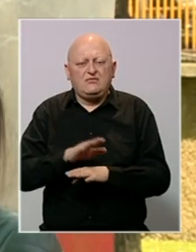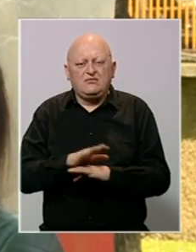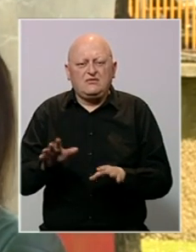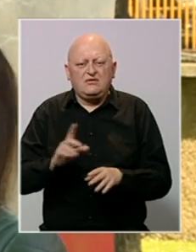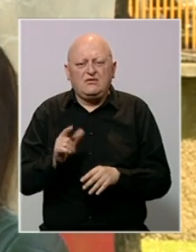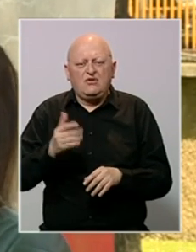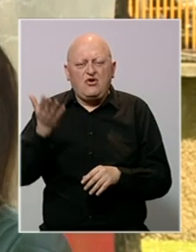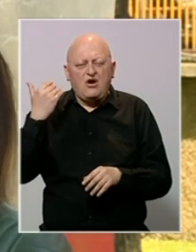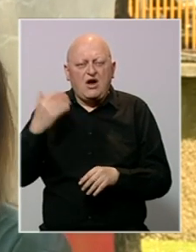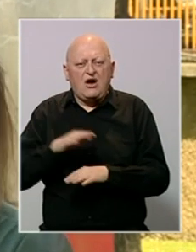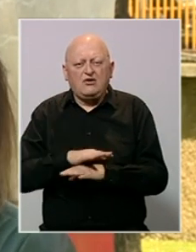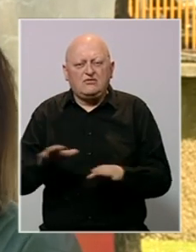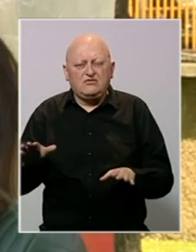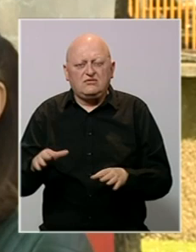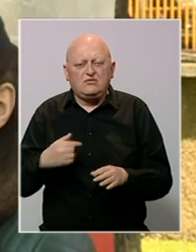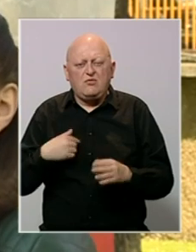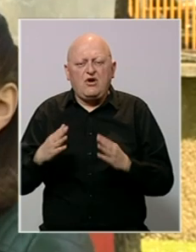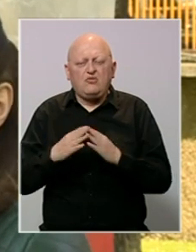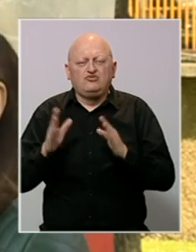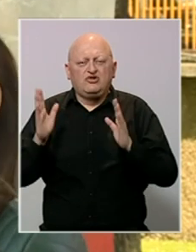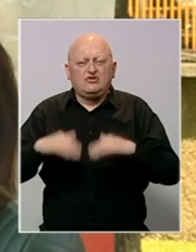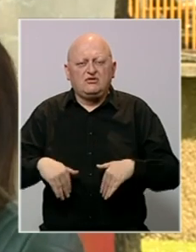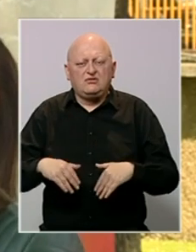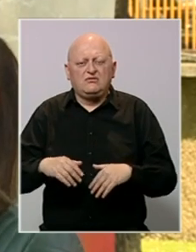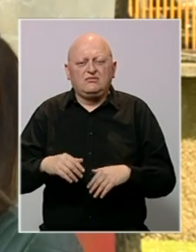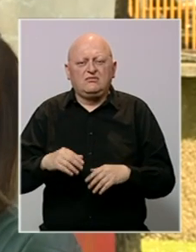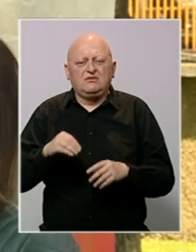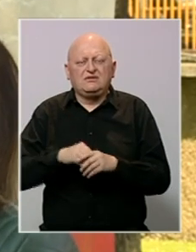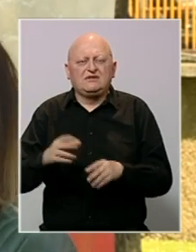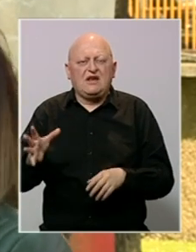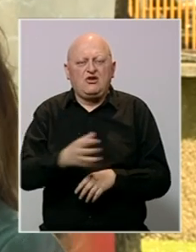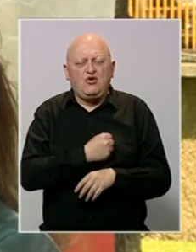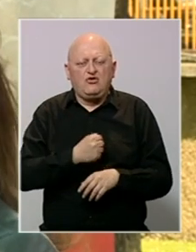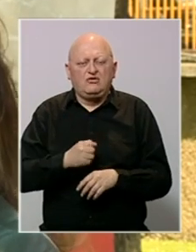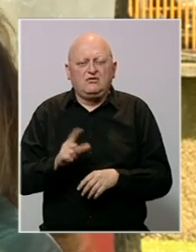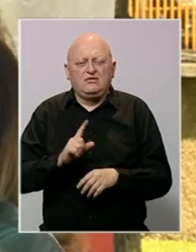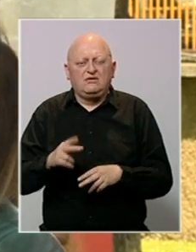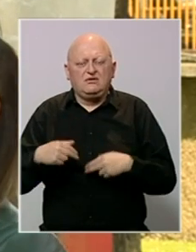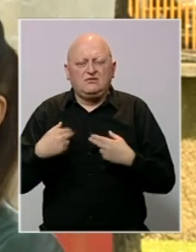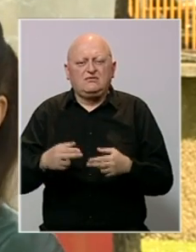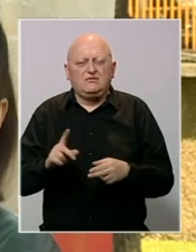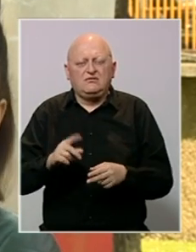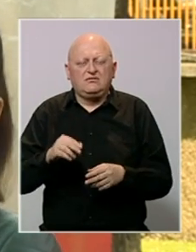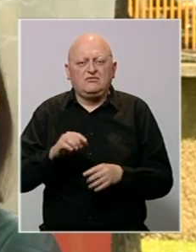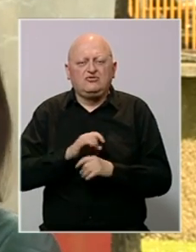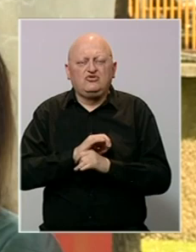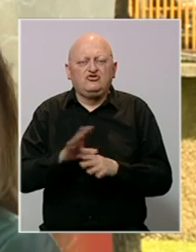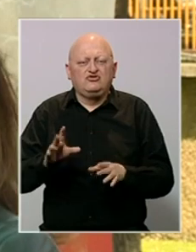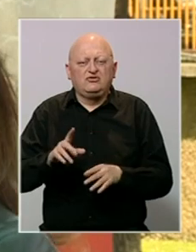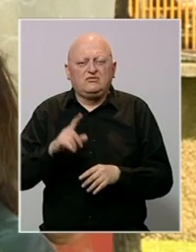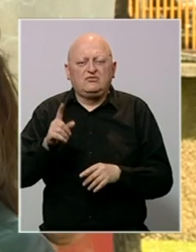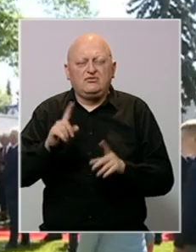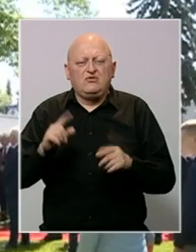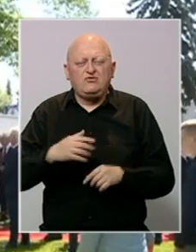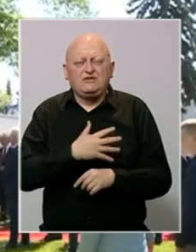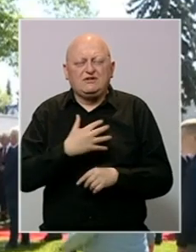Nije kao što je nekad bilo, moja kuća je srušena, stanu oduzet, ništa povratili i ostvarili, nismo u Republici